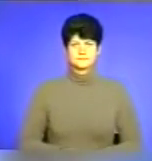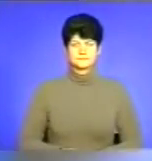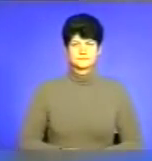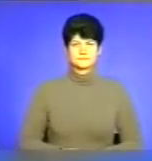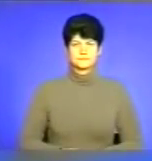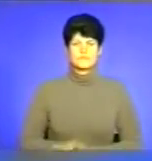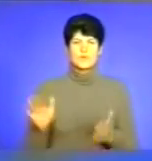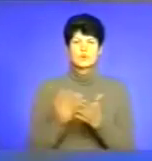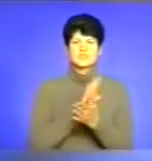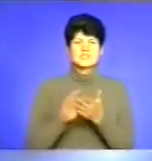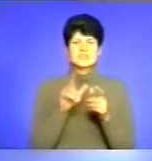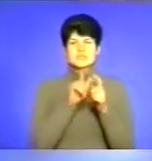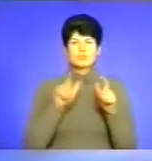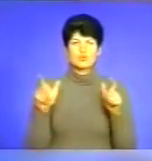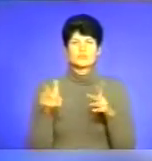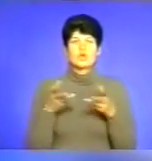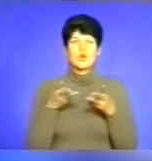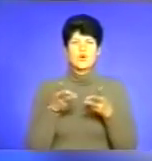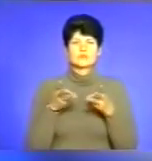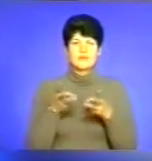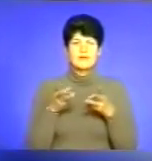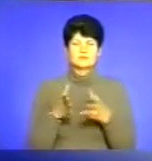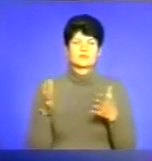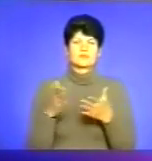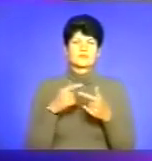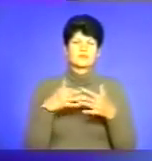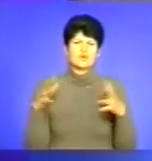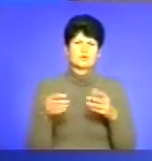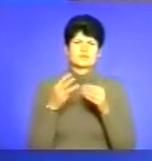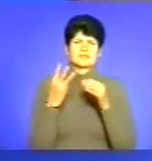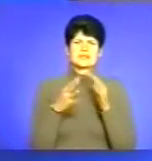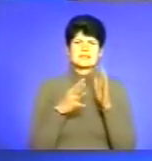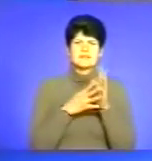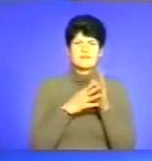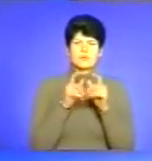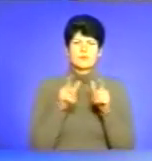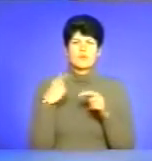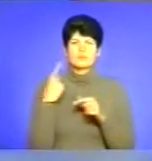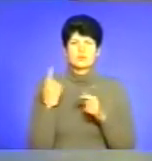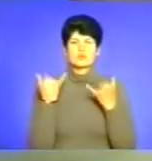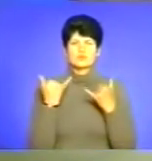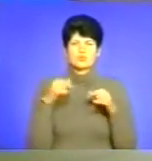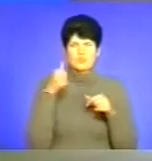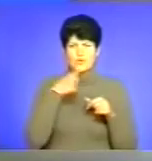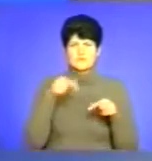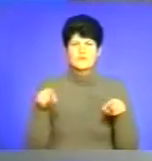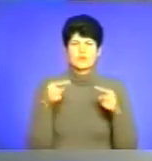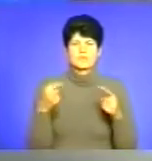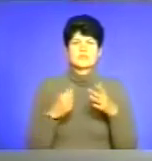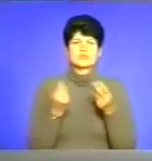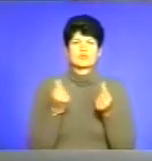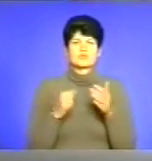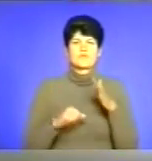Очисні споруди, котельні, осітянські та медичні заклади. Всього 39 об'єктів області, які цього року відновлять за кошти Державного фонду